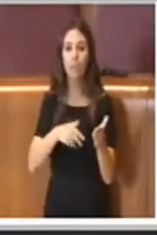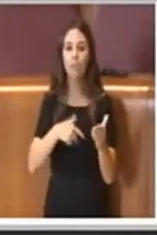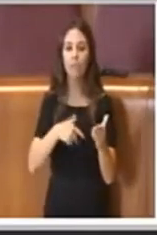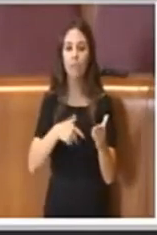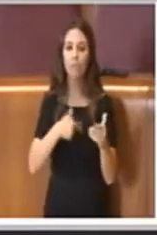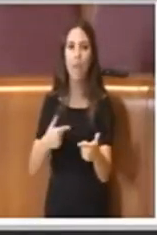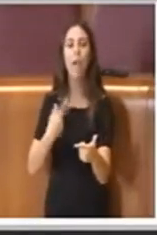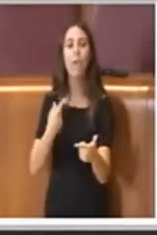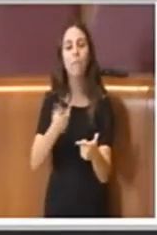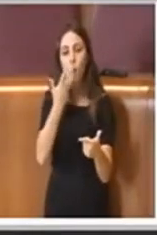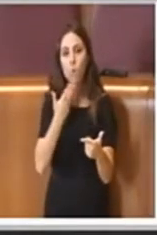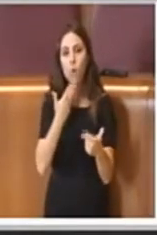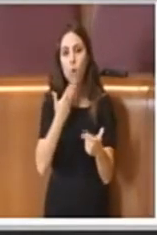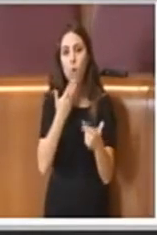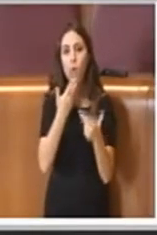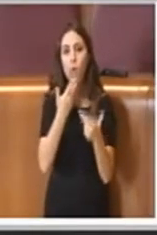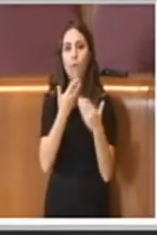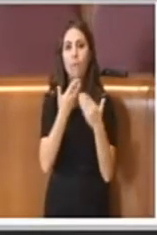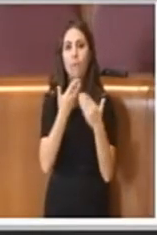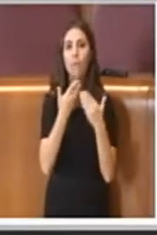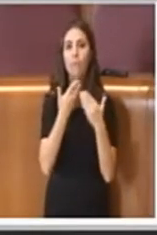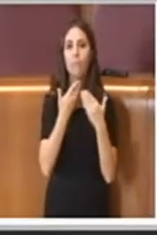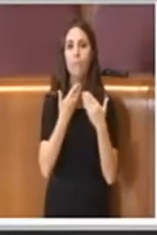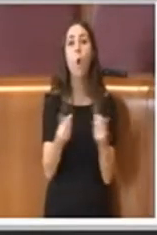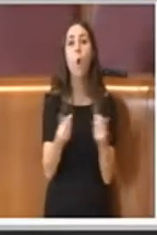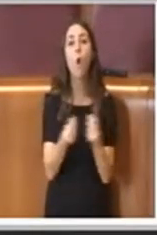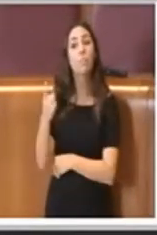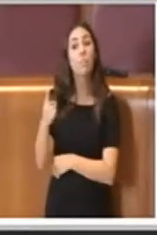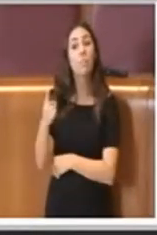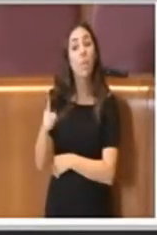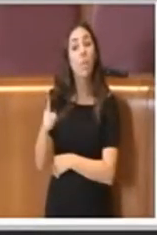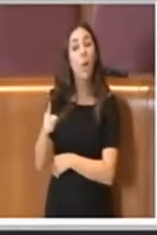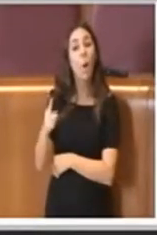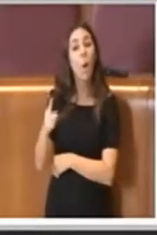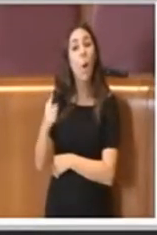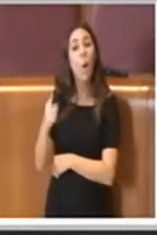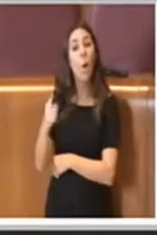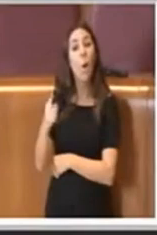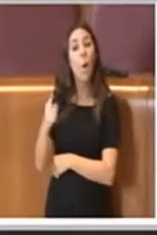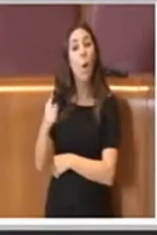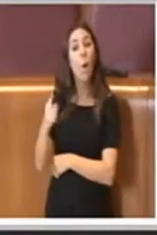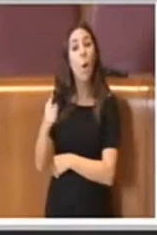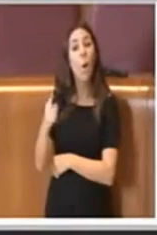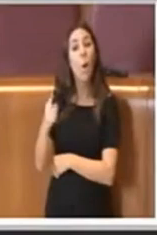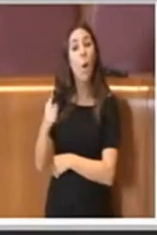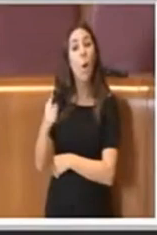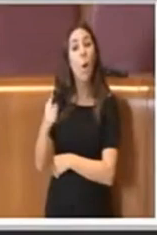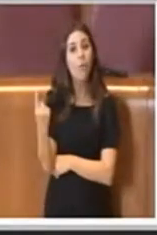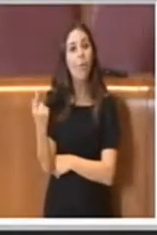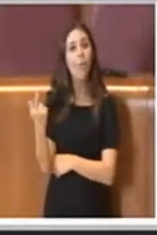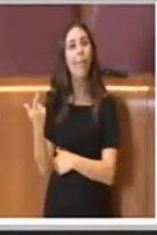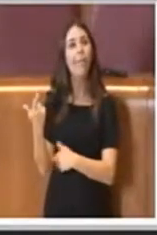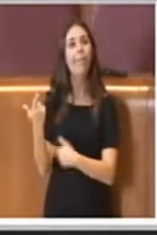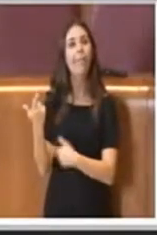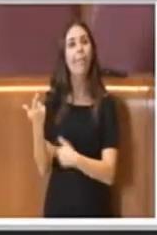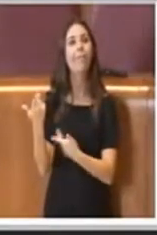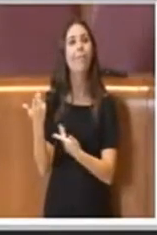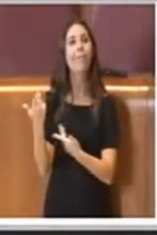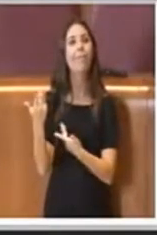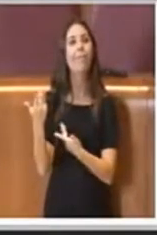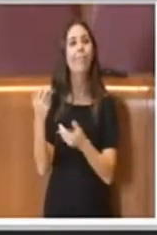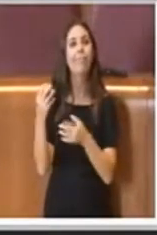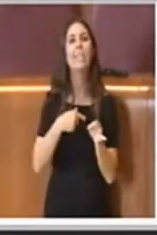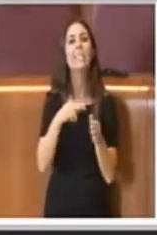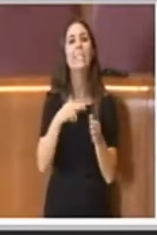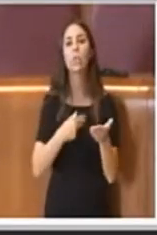volevo ringraziare il collega Fassina che è stato l'unico ad andare al segretariato a sottoscriverli